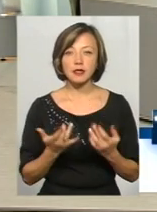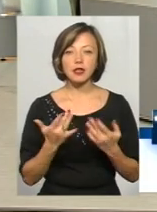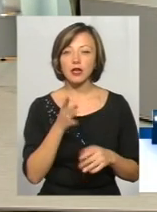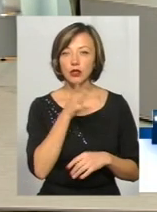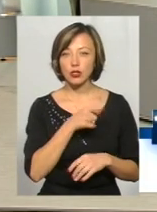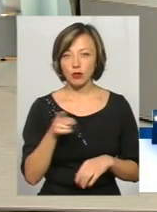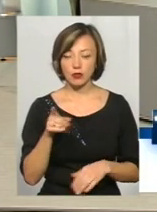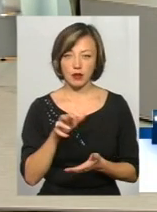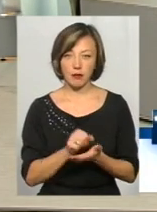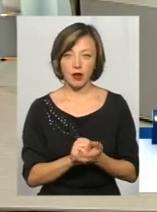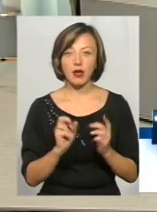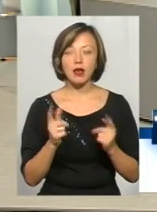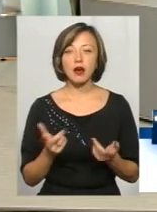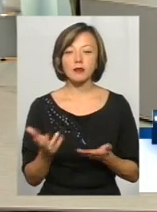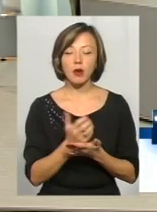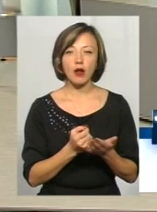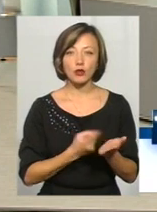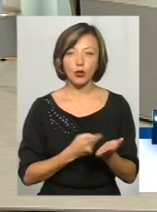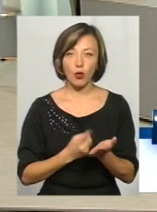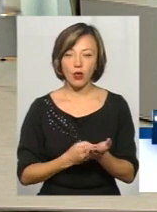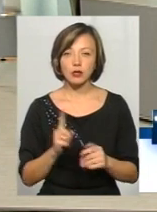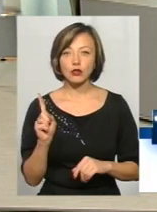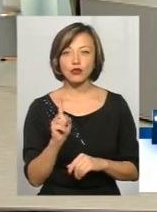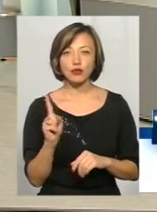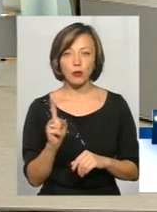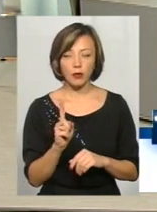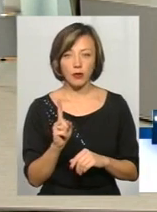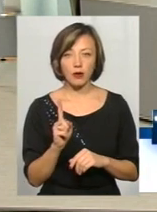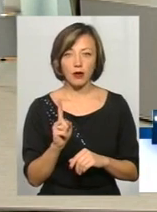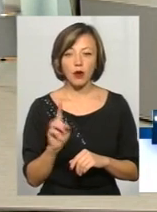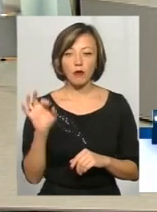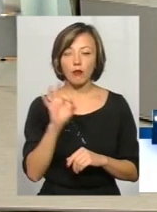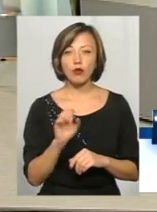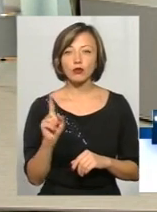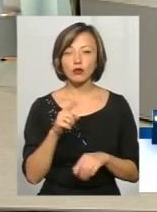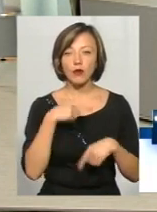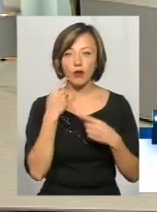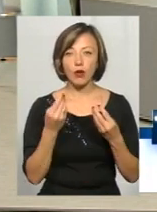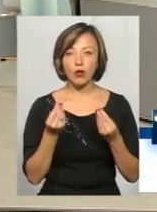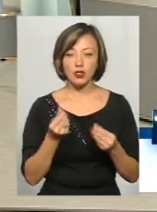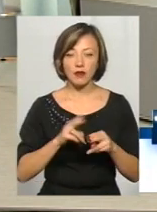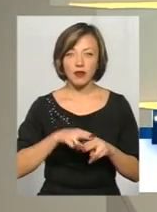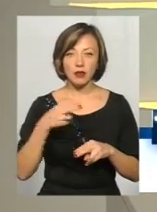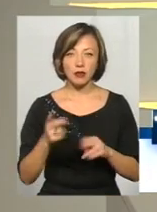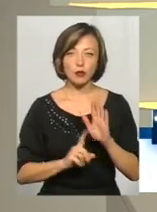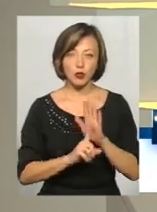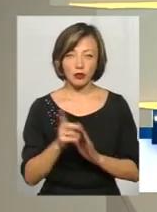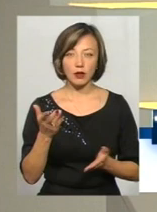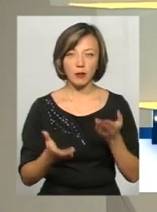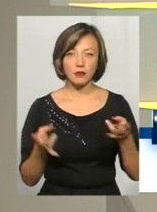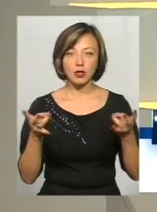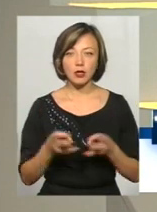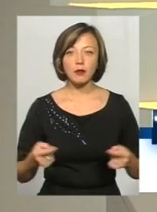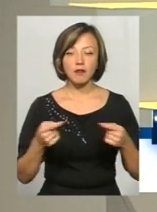воно займає? Як збираються докази? Адже для того, щоб про щось говорити і кошти вертати, то спочатку, напевно, треба